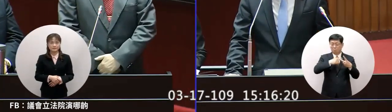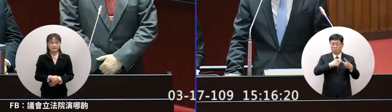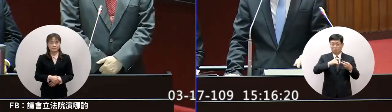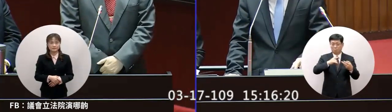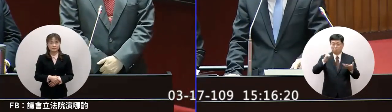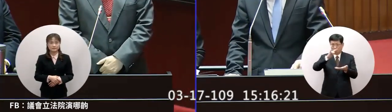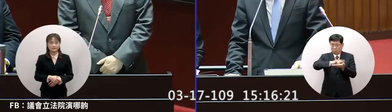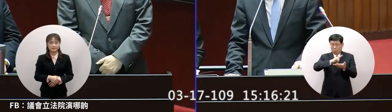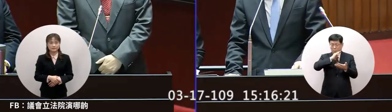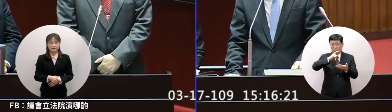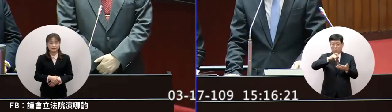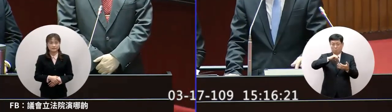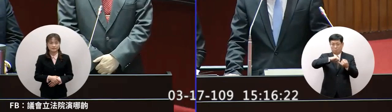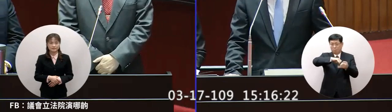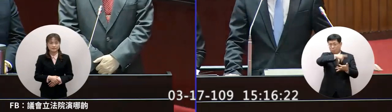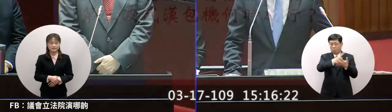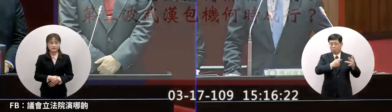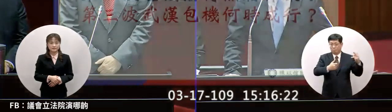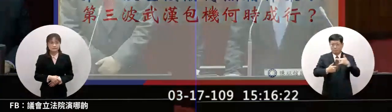漢包機